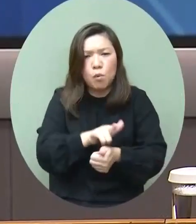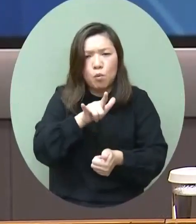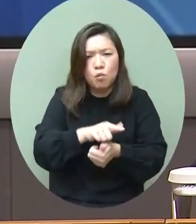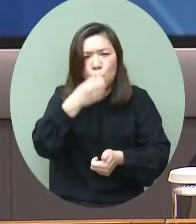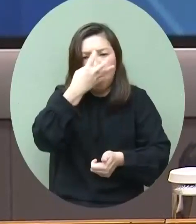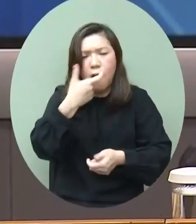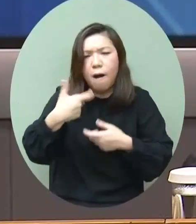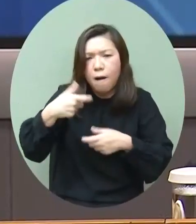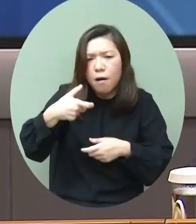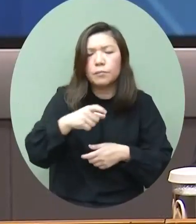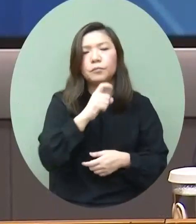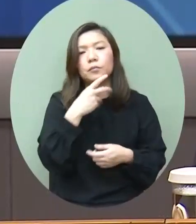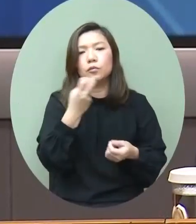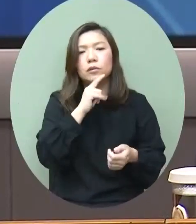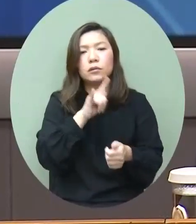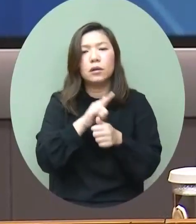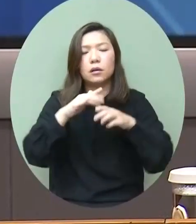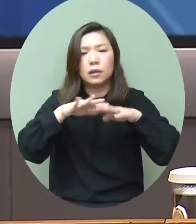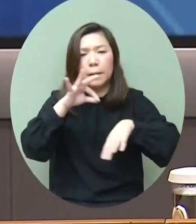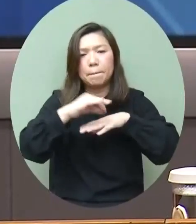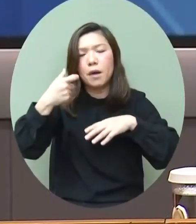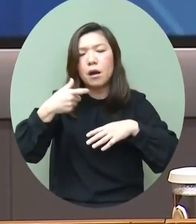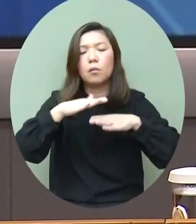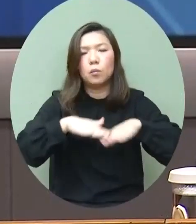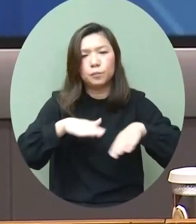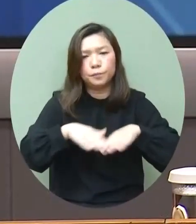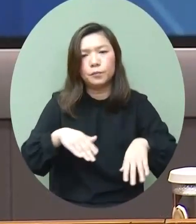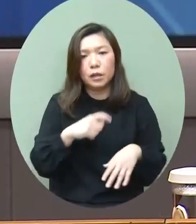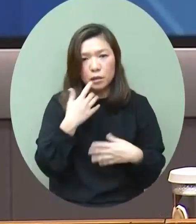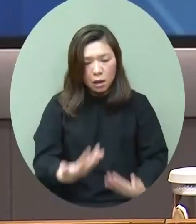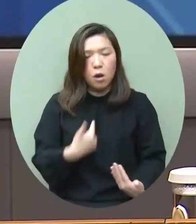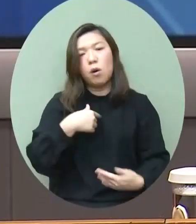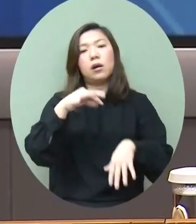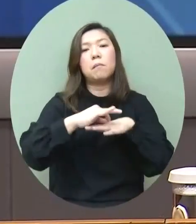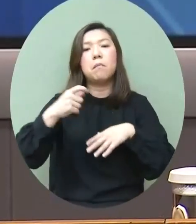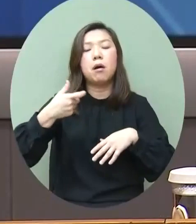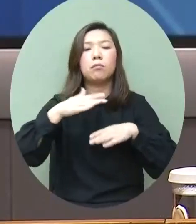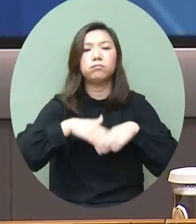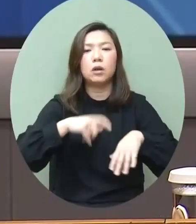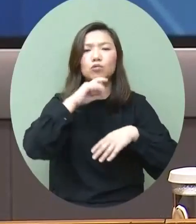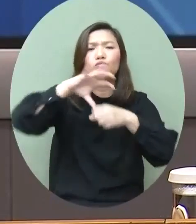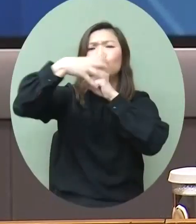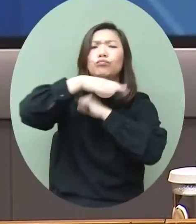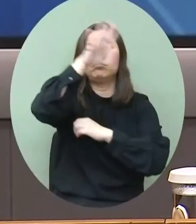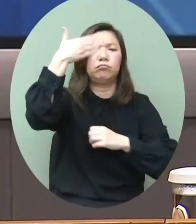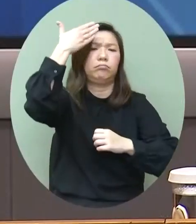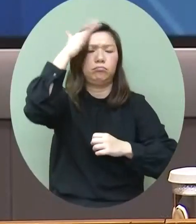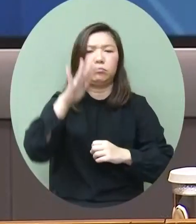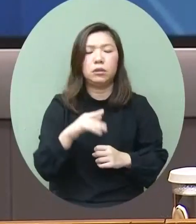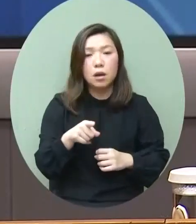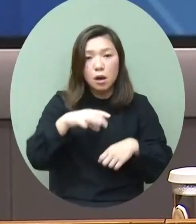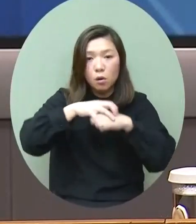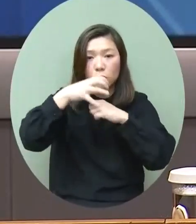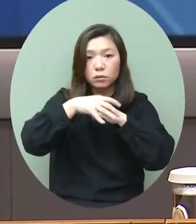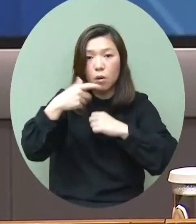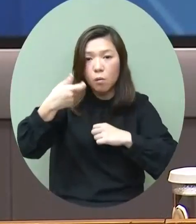貨幣和金融穩定事實上我們金融穩定也是廣受國際認可的在國際貨幣